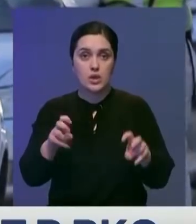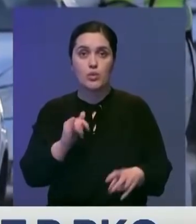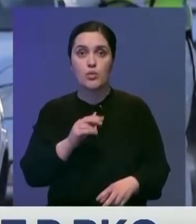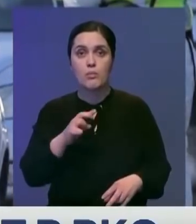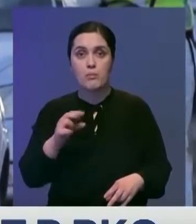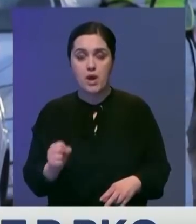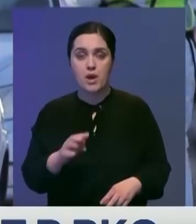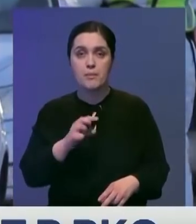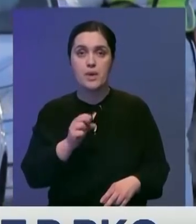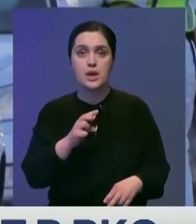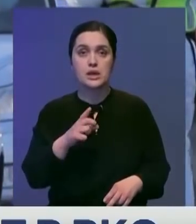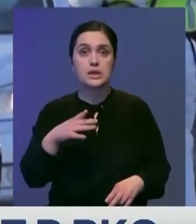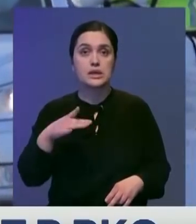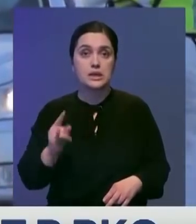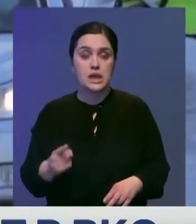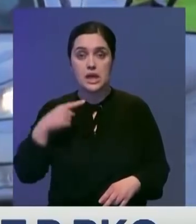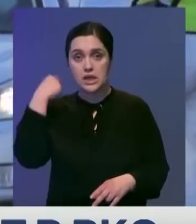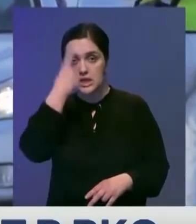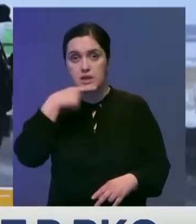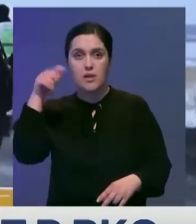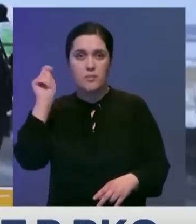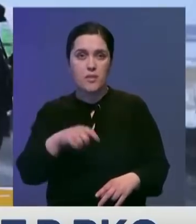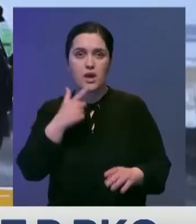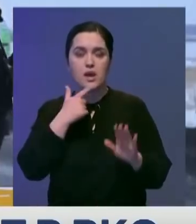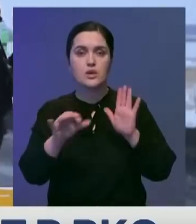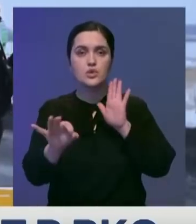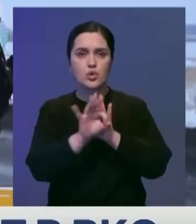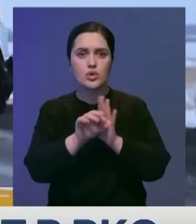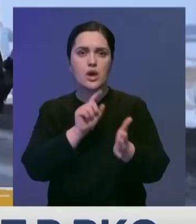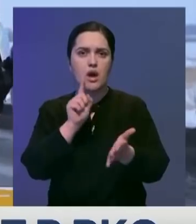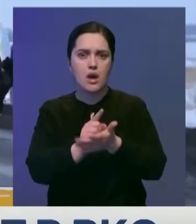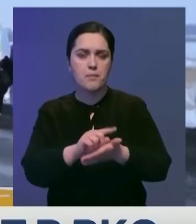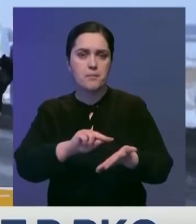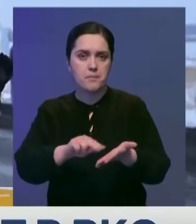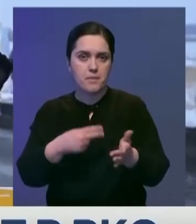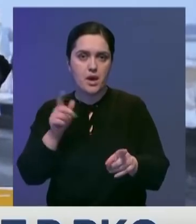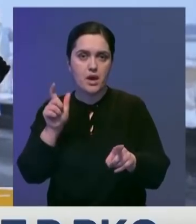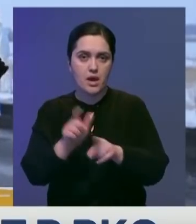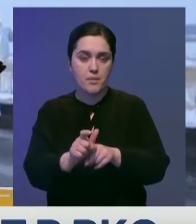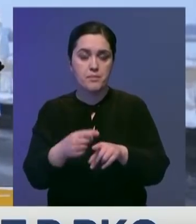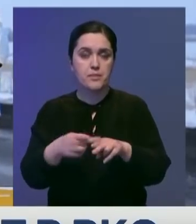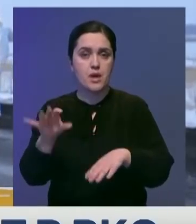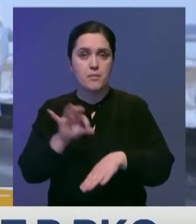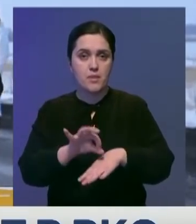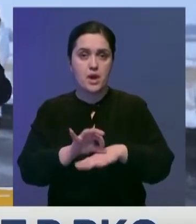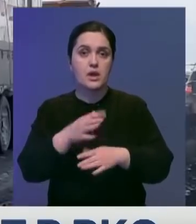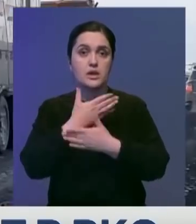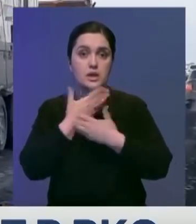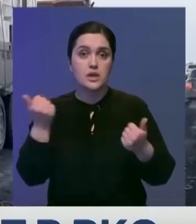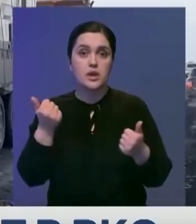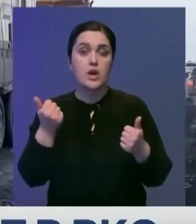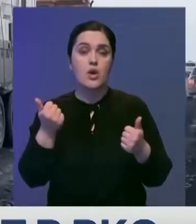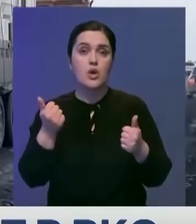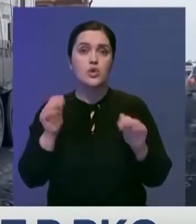Пахты и Майкопчегай. Лицам, прибывающим из красной зоны, обязательно иметь при себе отрицательный ПЦР-тест.